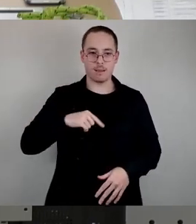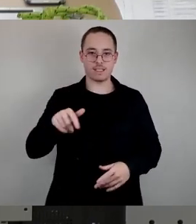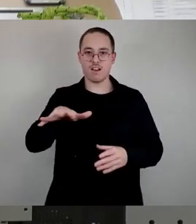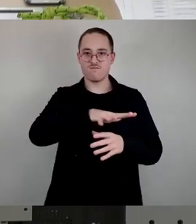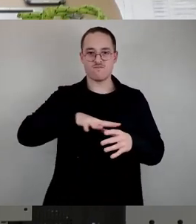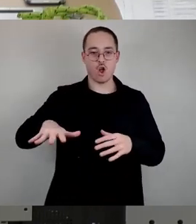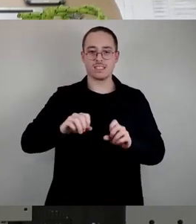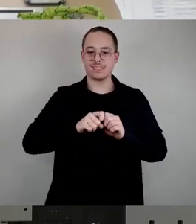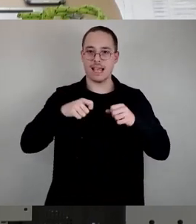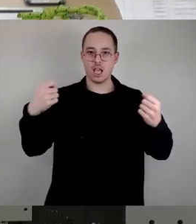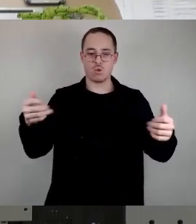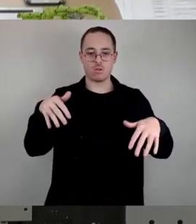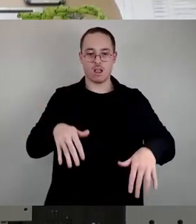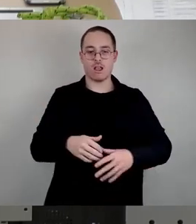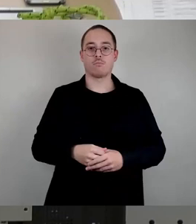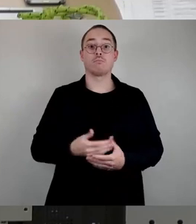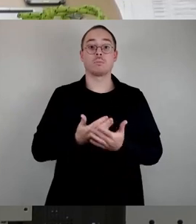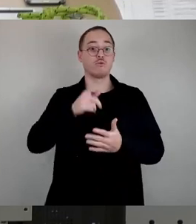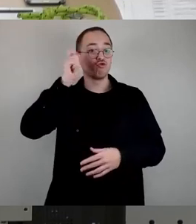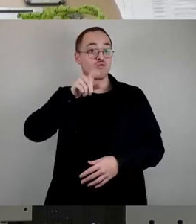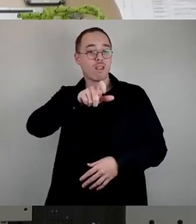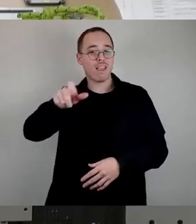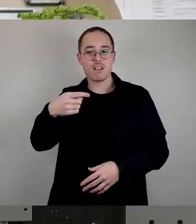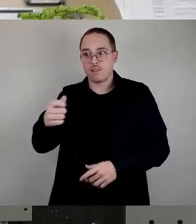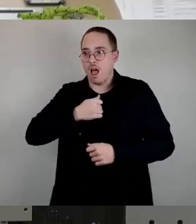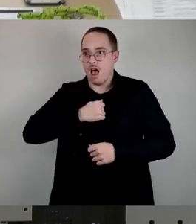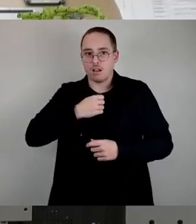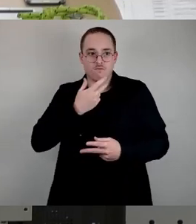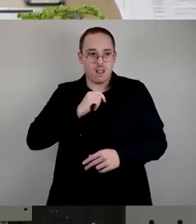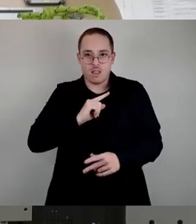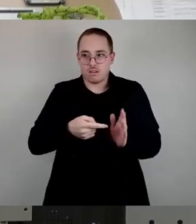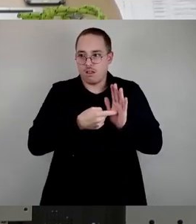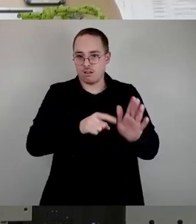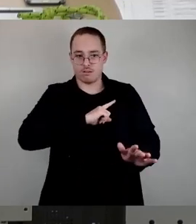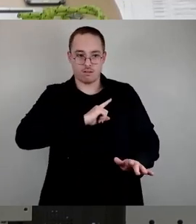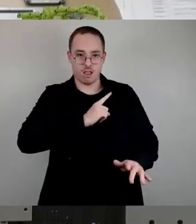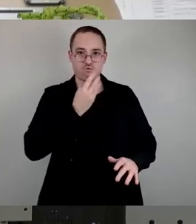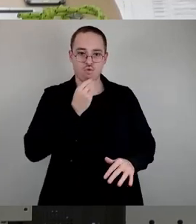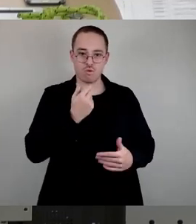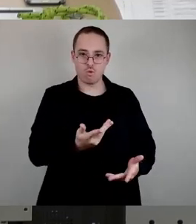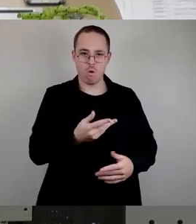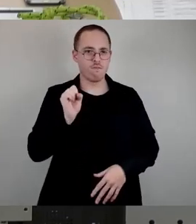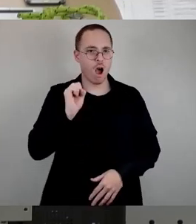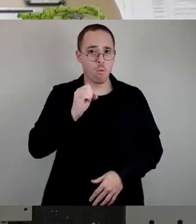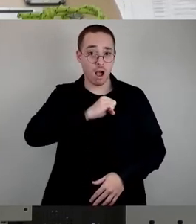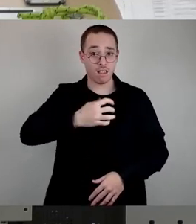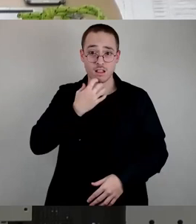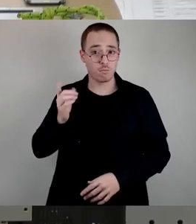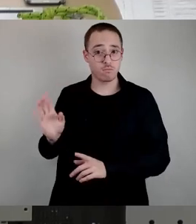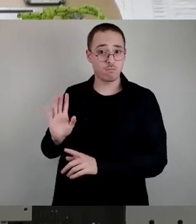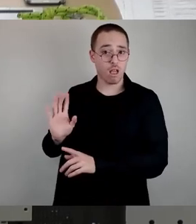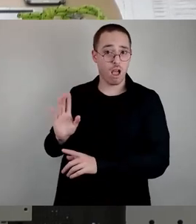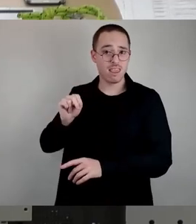sich als Juden zu erkennen zu geben, und zwar keineswegs wegen sogenannter Neonazis, sondern wegen linksextremer und muslimischer Israel-Hasse.